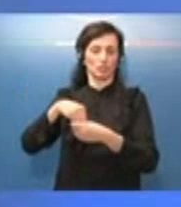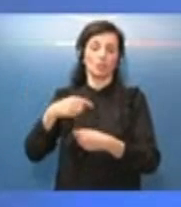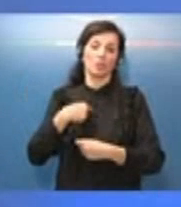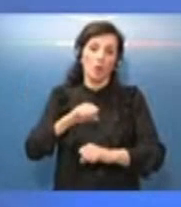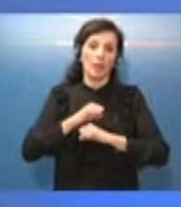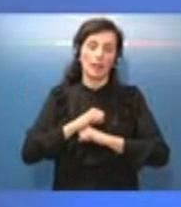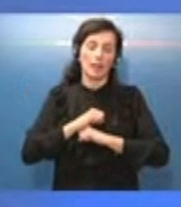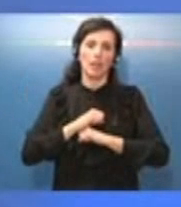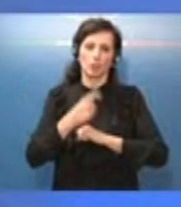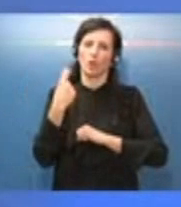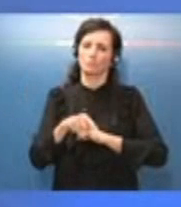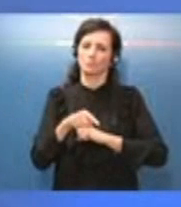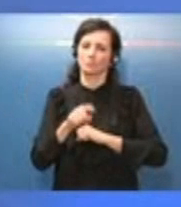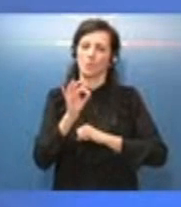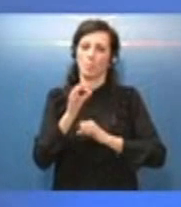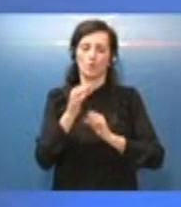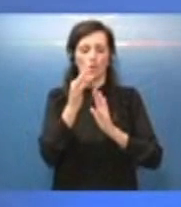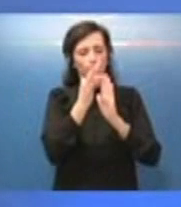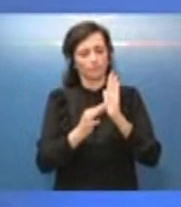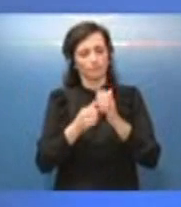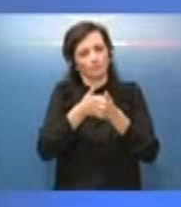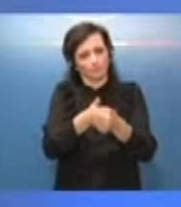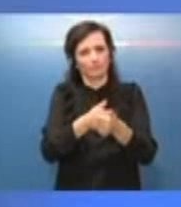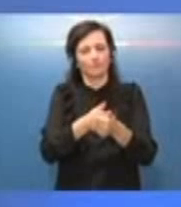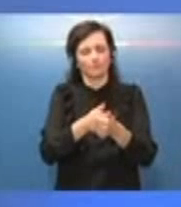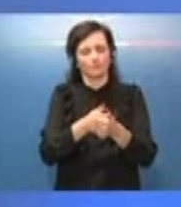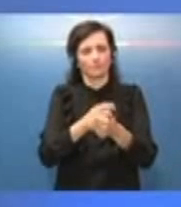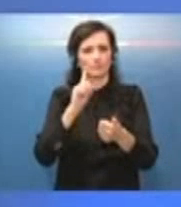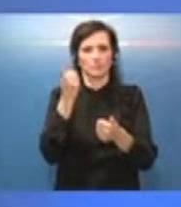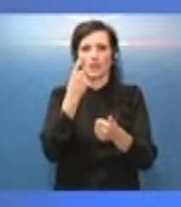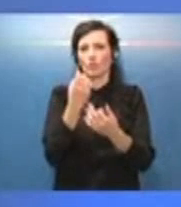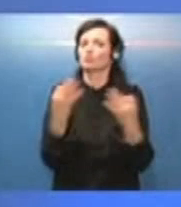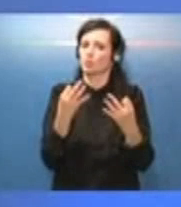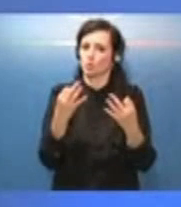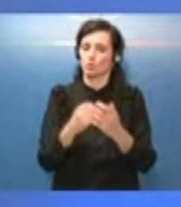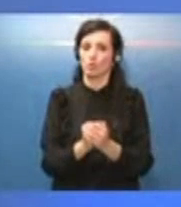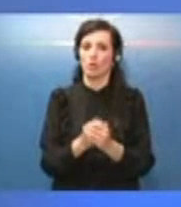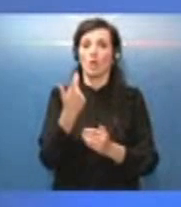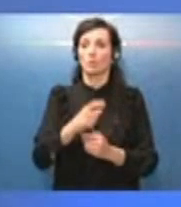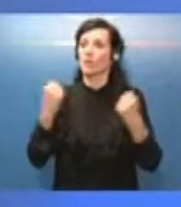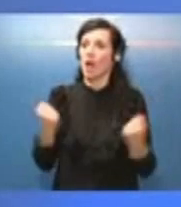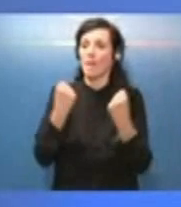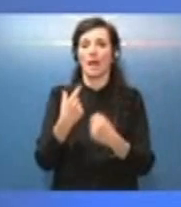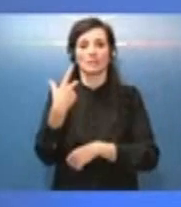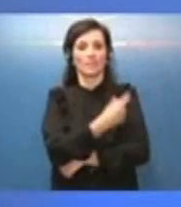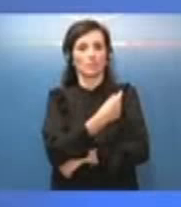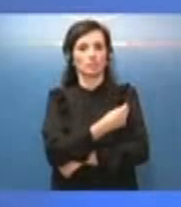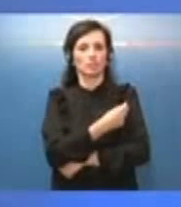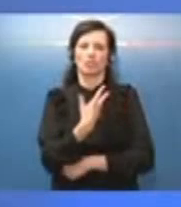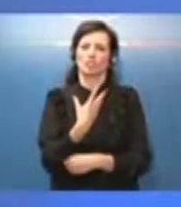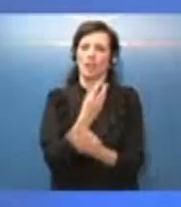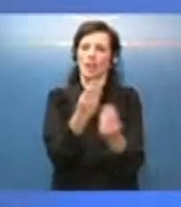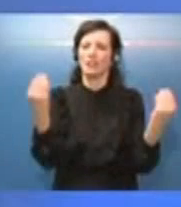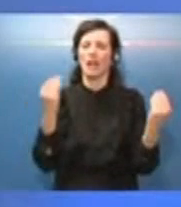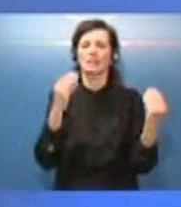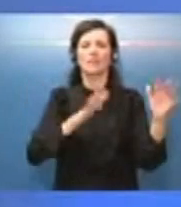la indicazione più saggia. Molto spesso in questa campagna di vaccinazione circolano